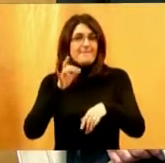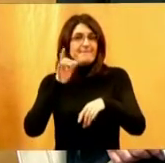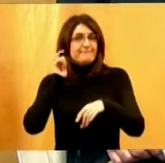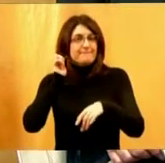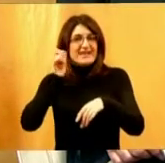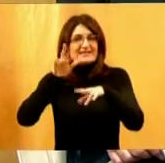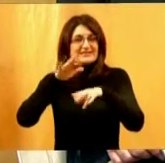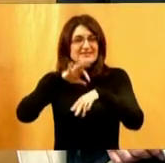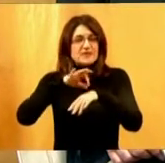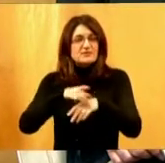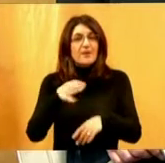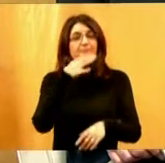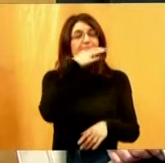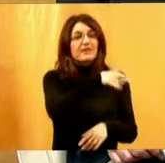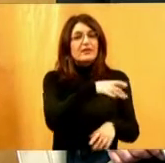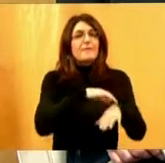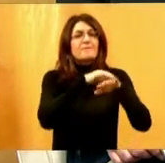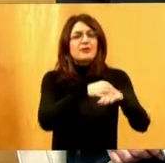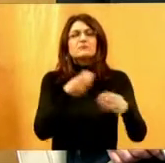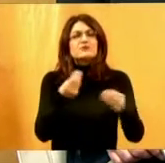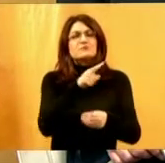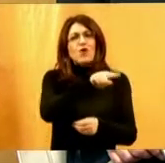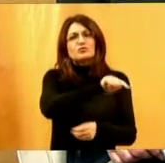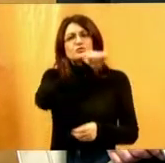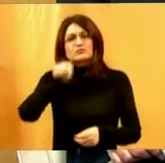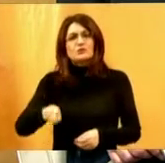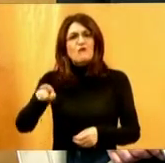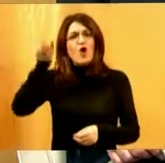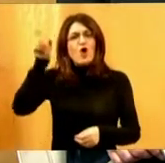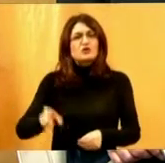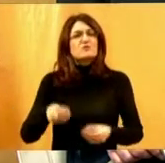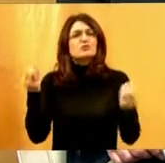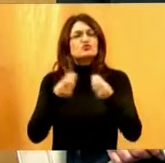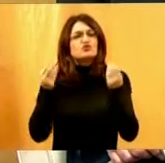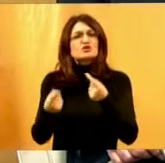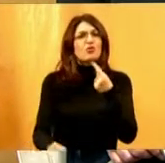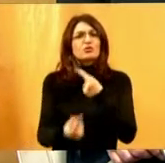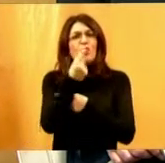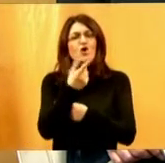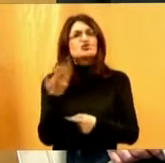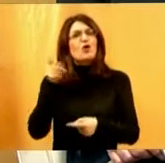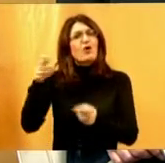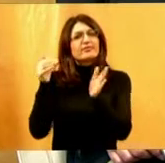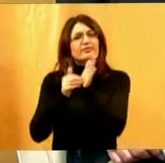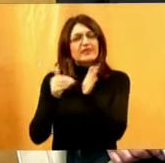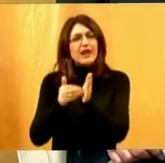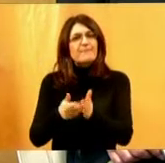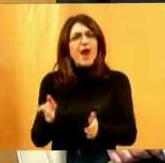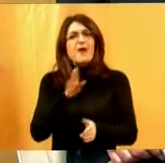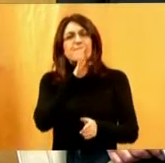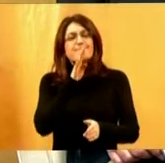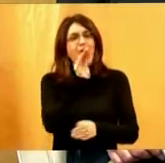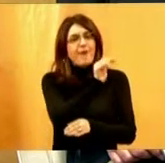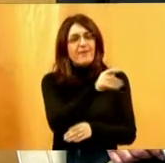pitati pratnju zbog čega je dovela tu osobu, šta se događa, šta treba, mami,